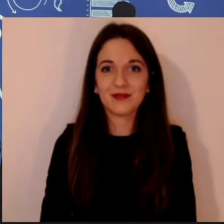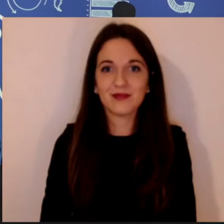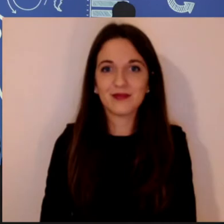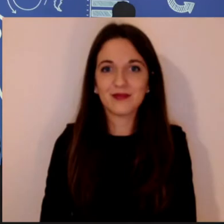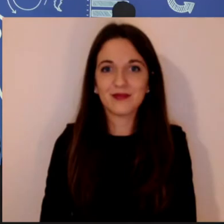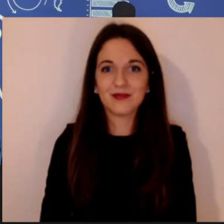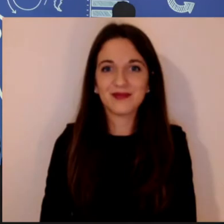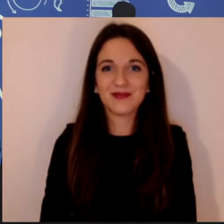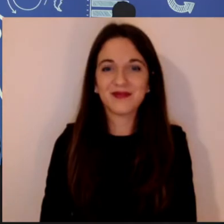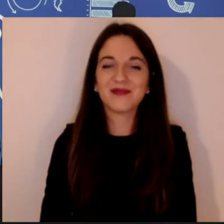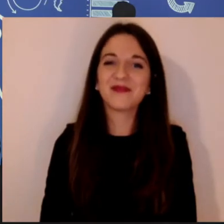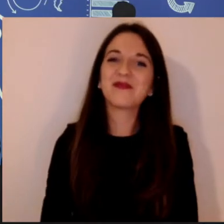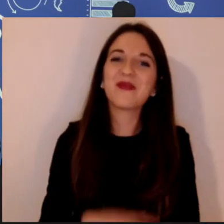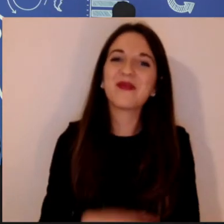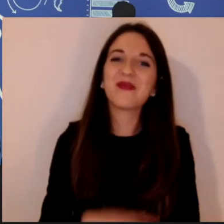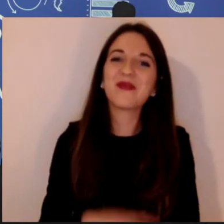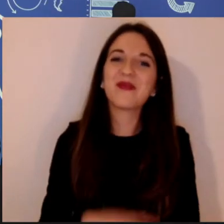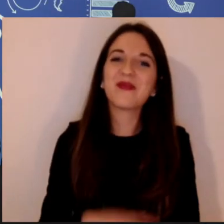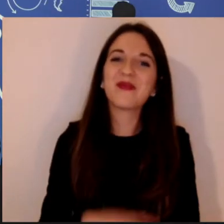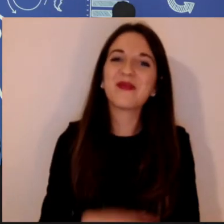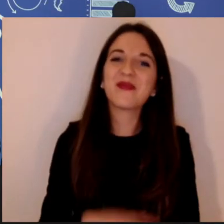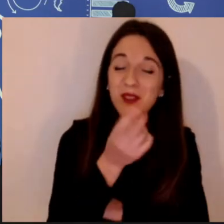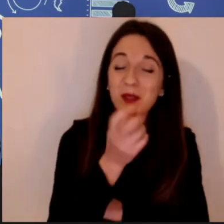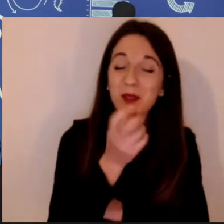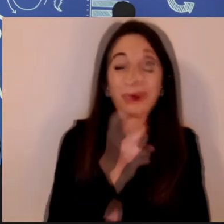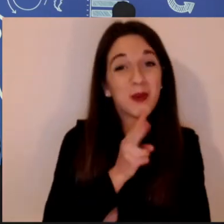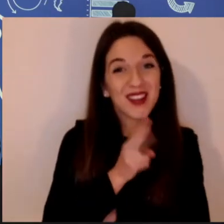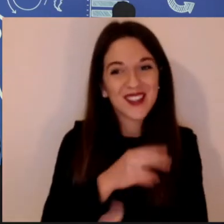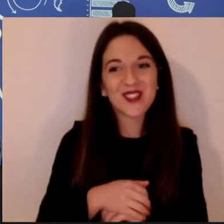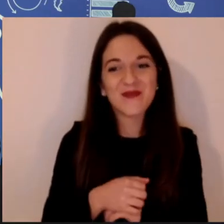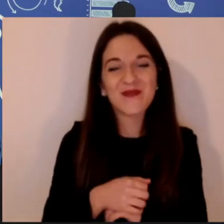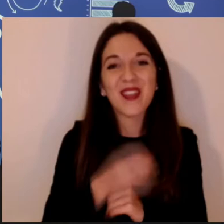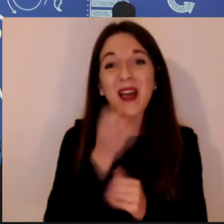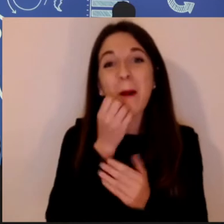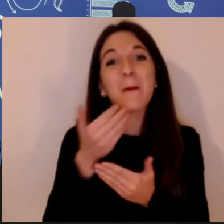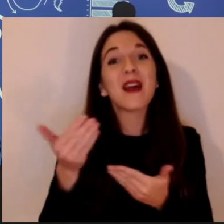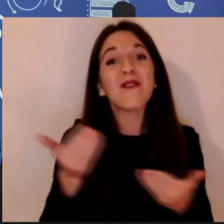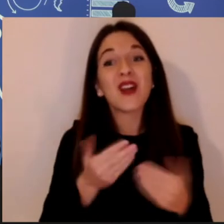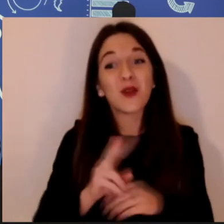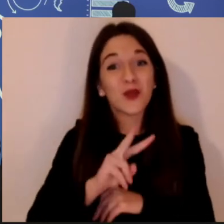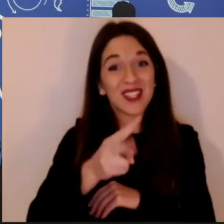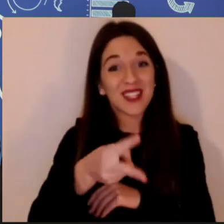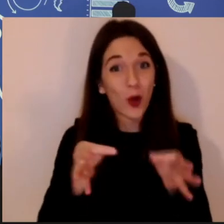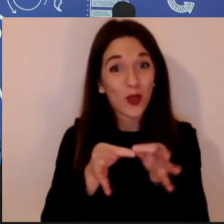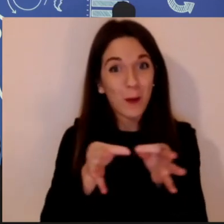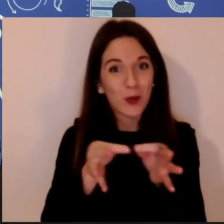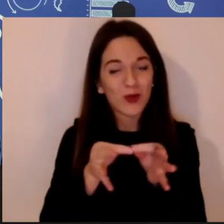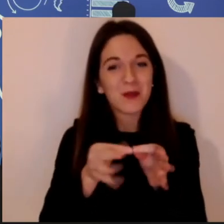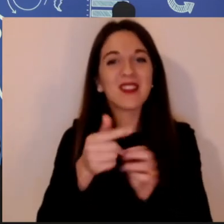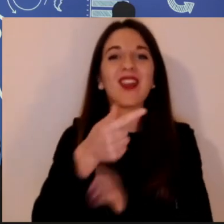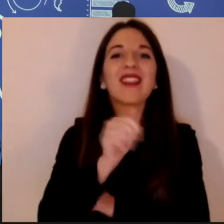Bene, buongiorno a tutti, buon pomeriggio e benvenuti a questo secondo appuntamento dei Tam Tam Talk